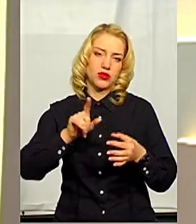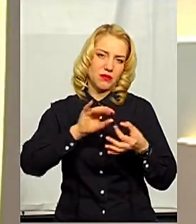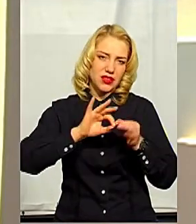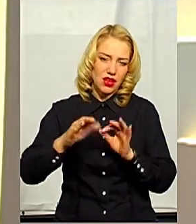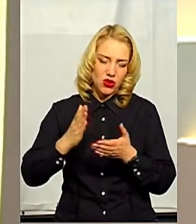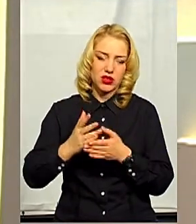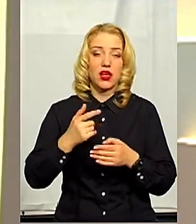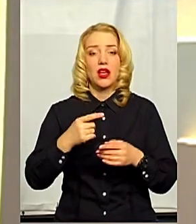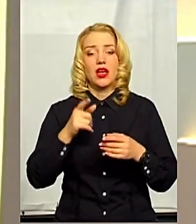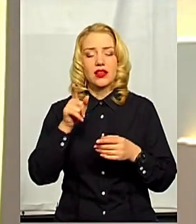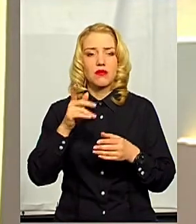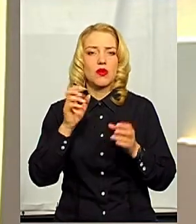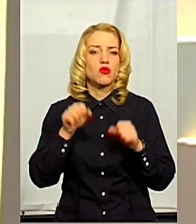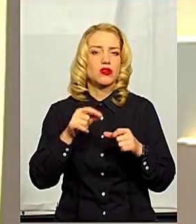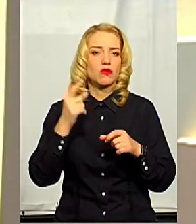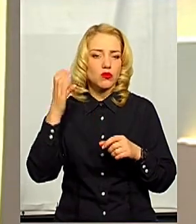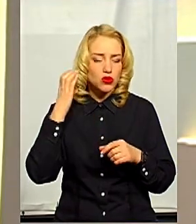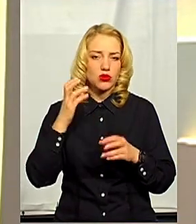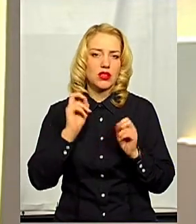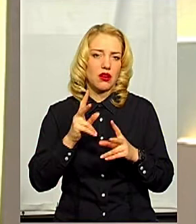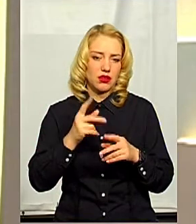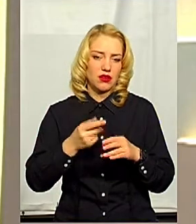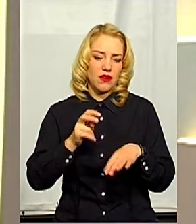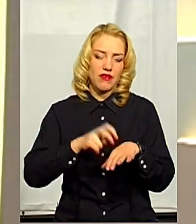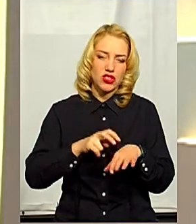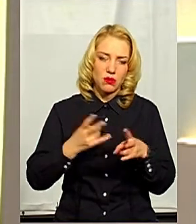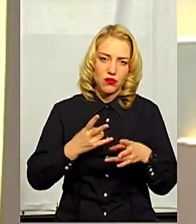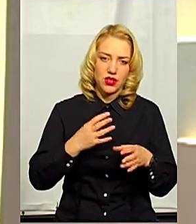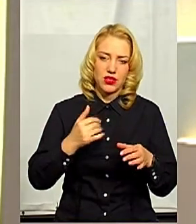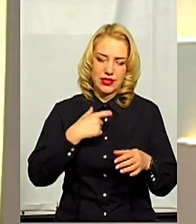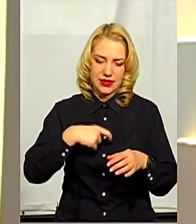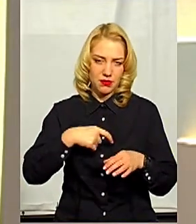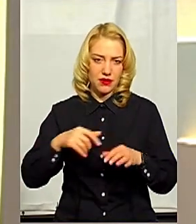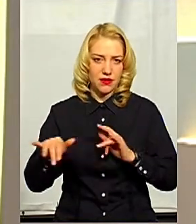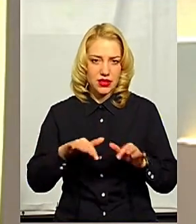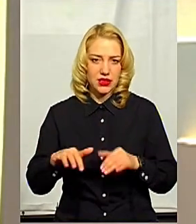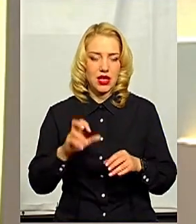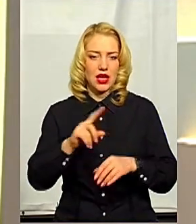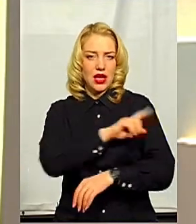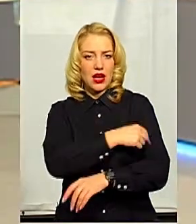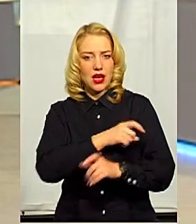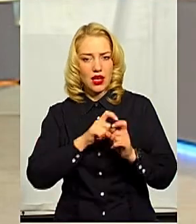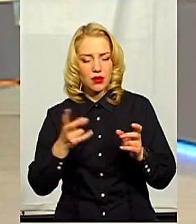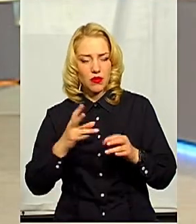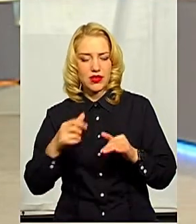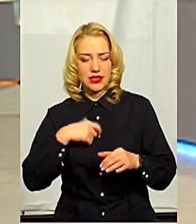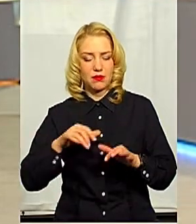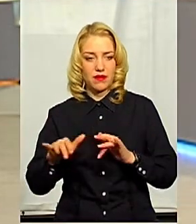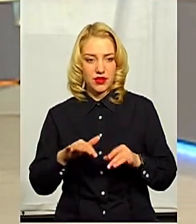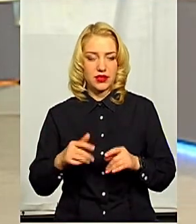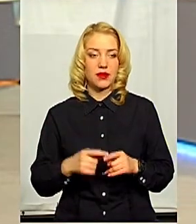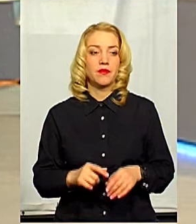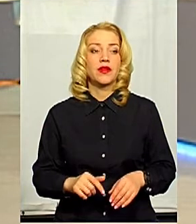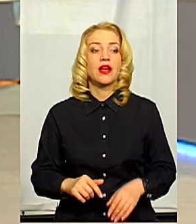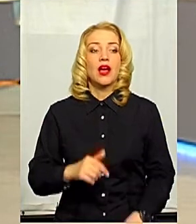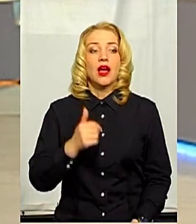діяти медичні працівники, наприклад, і в поліклініках, і в лікарнях насамперед. Пані Тетяно, от за цих два